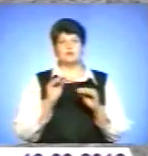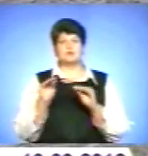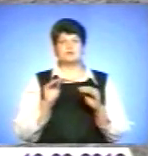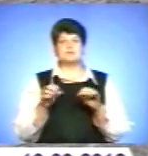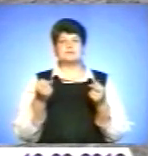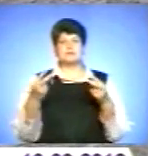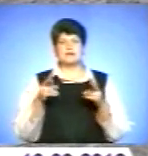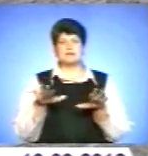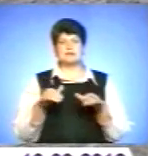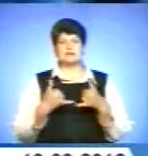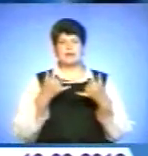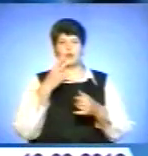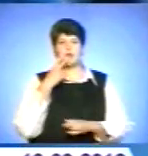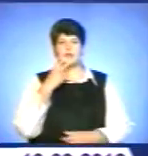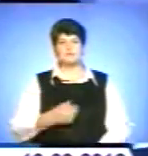куріння.